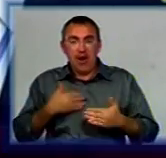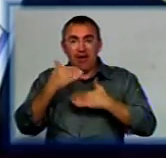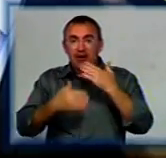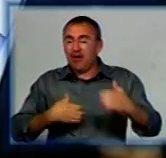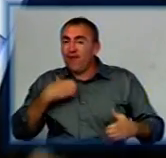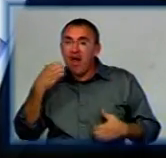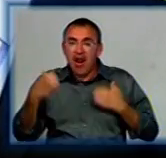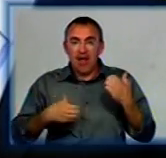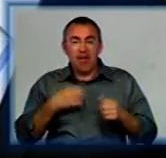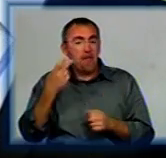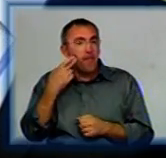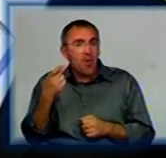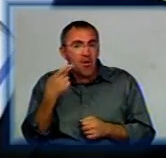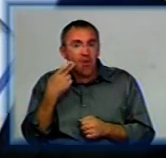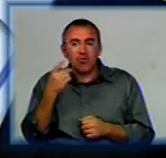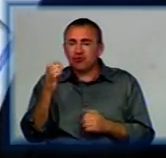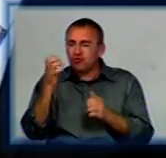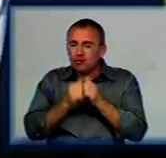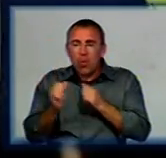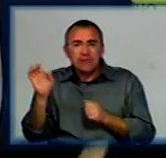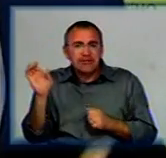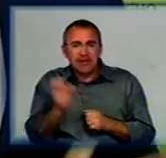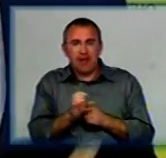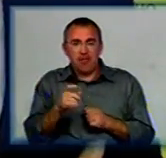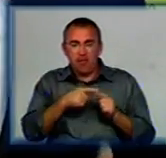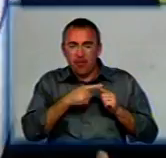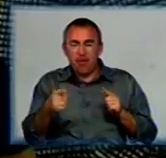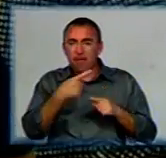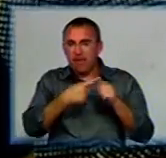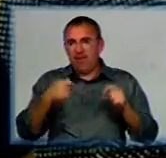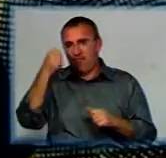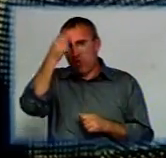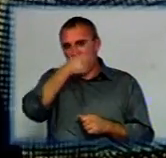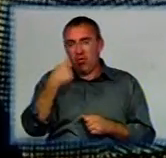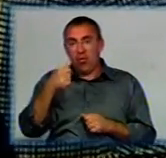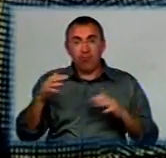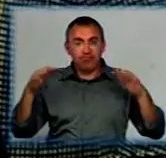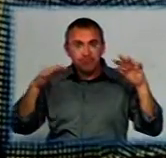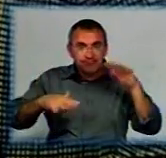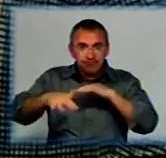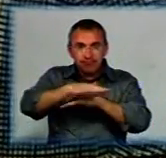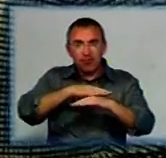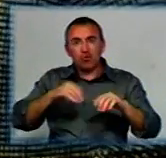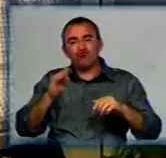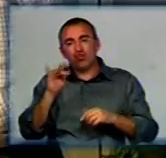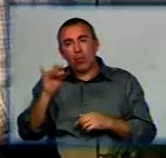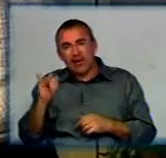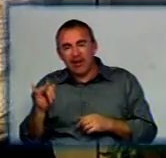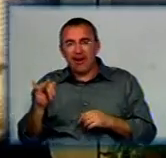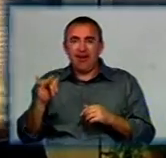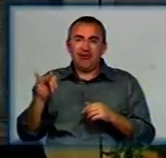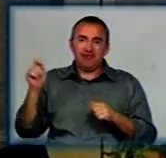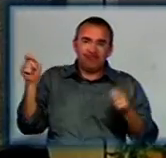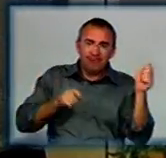хвилююся абсолютно постійно, абсолютно щосекундно. Вже напротязі, мабуть, півроку. В холі збираються учасники, члени журі, журналісти і гості